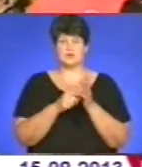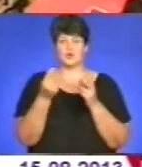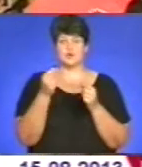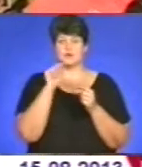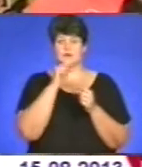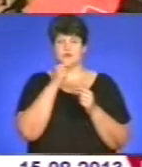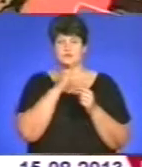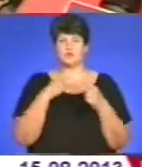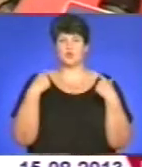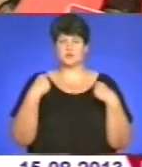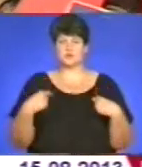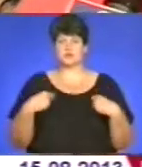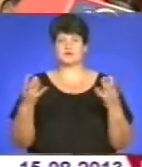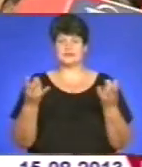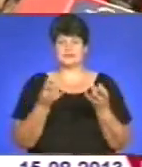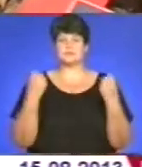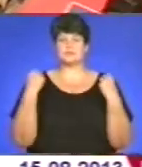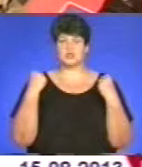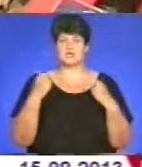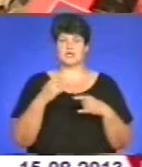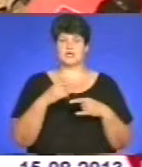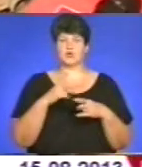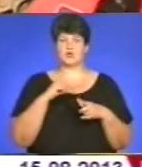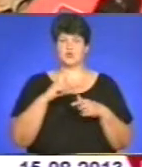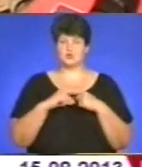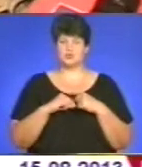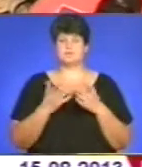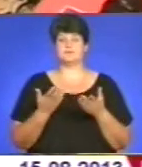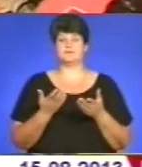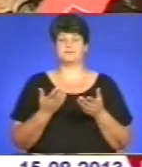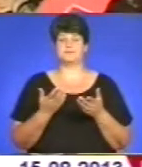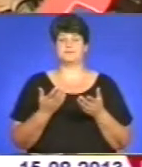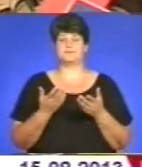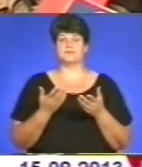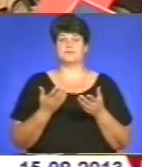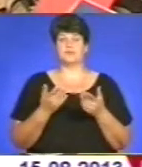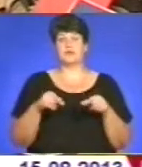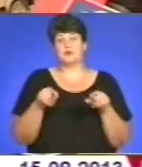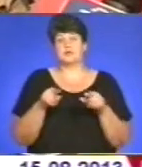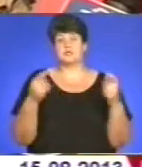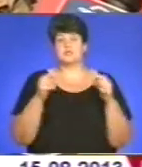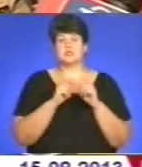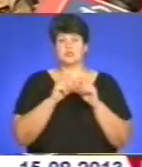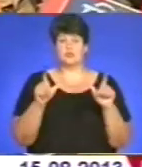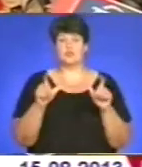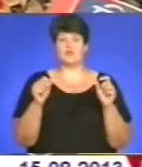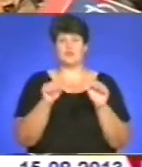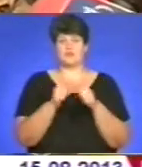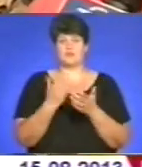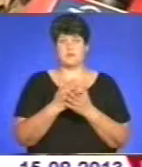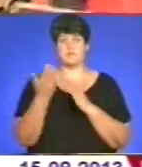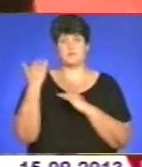Рокзачок треба до школи, спортивний костюм. А так, вроде би, шкільну форму має з того року.